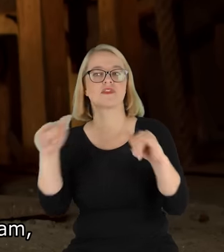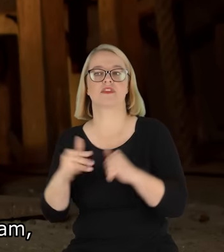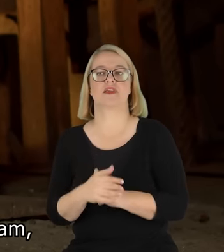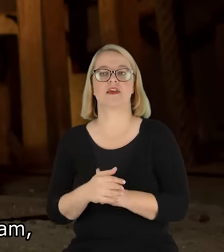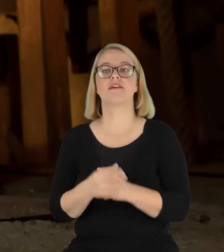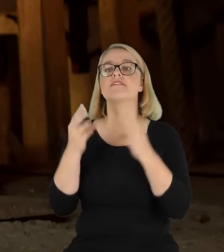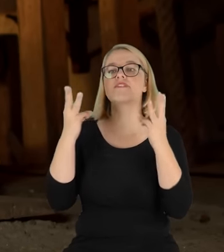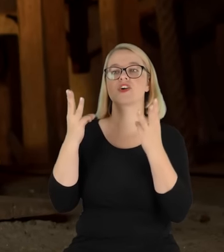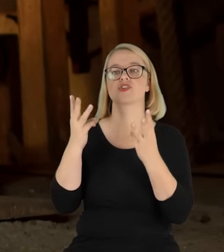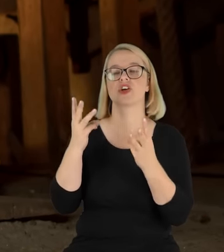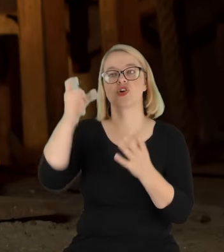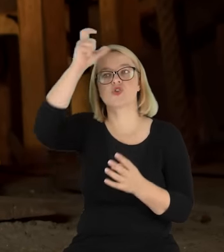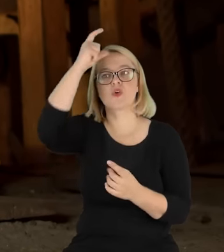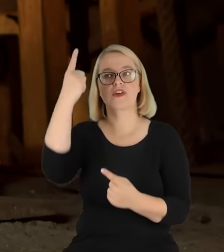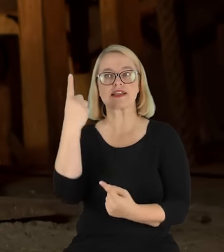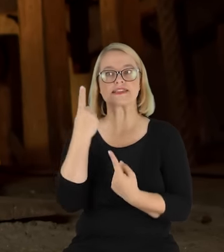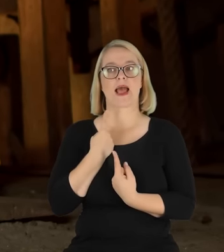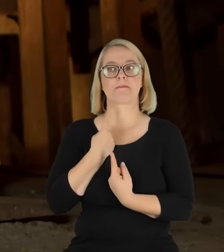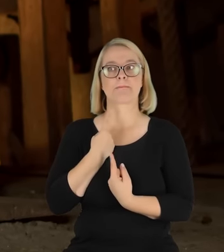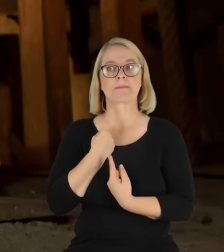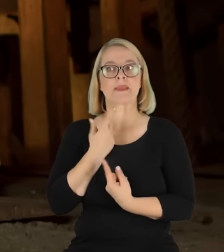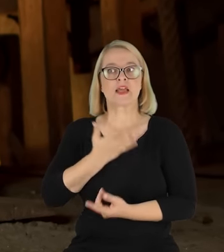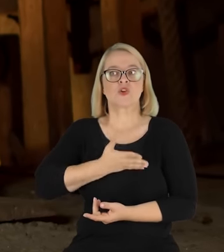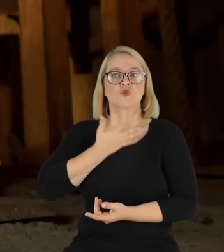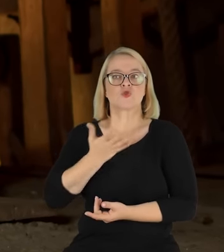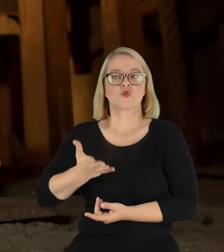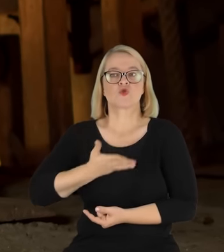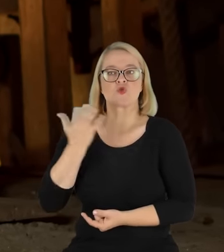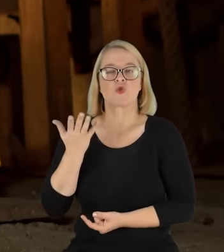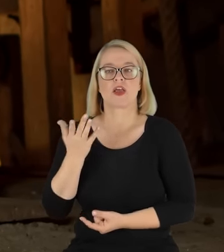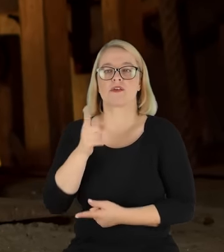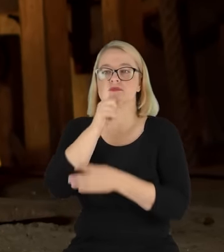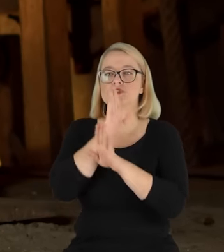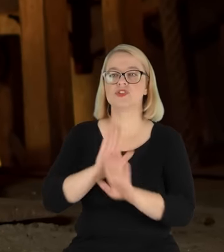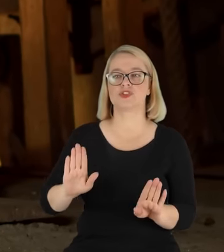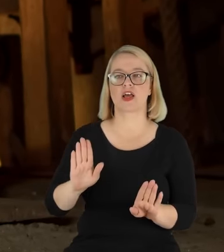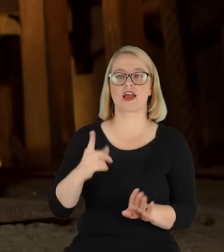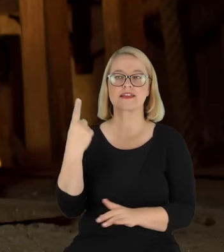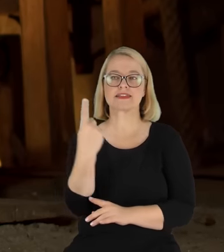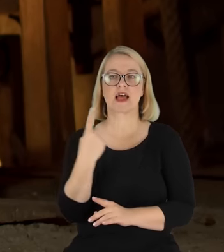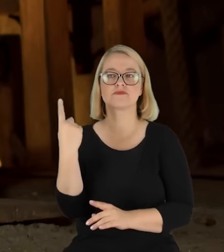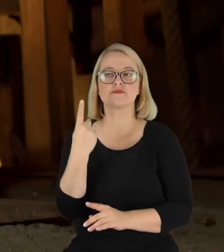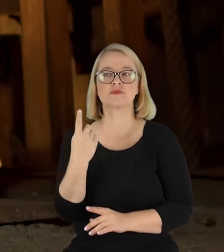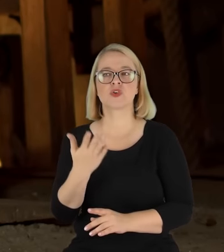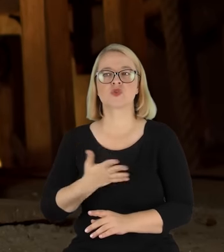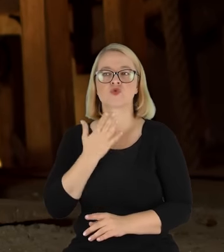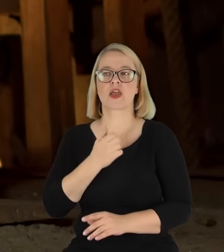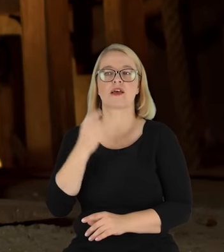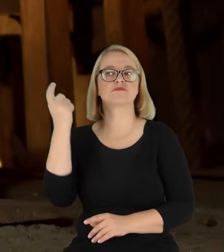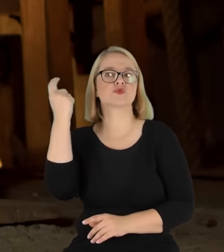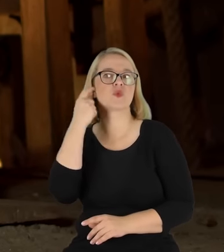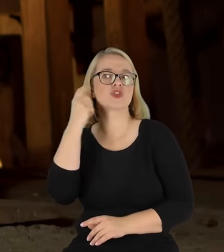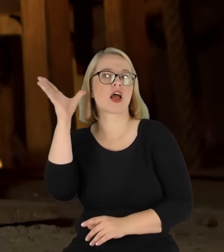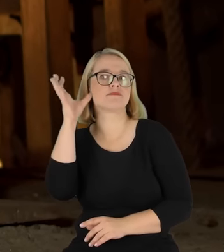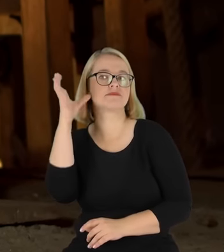jak jest człowiek sam, to się czuje taką ciszę, jak jest pan kiedyś sam tutaj na tym, to się czuje nawet, słyszy